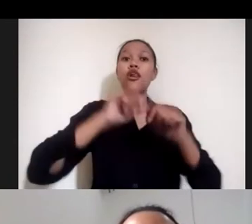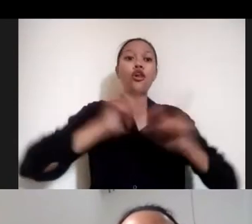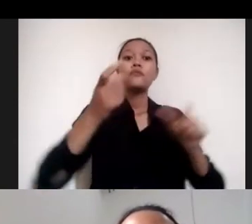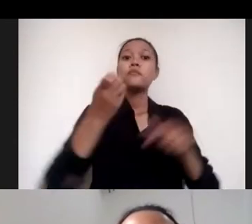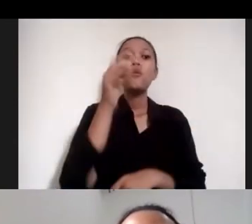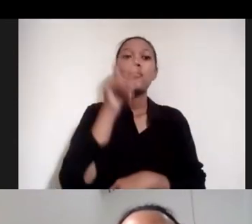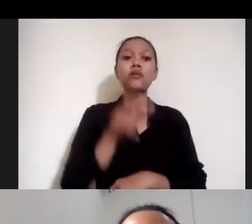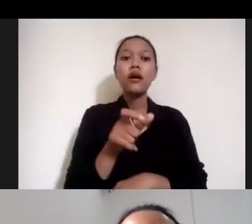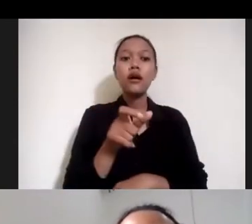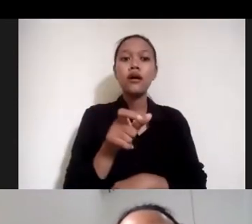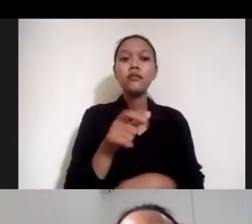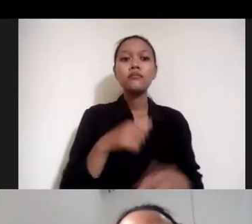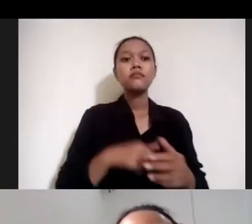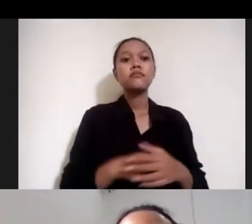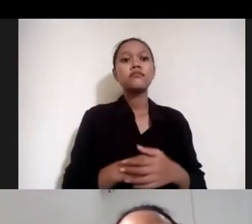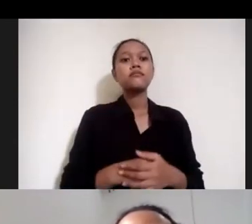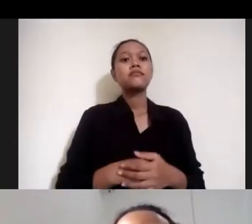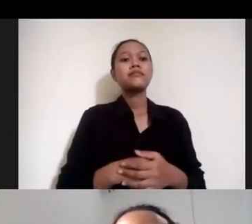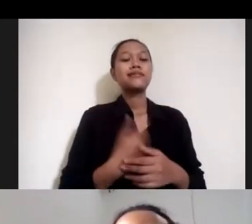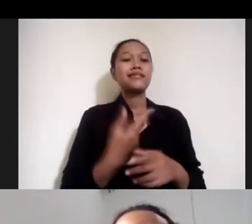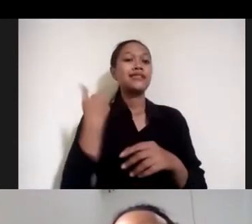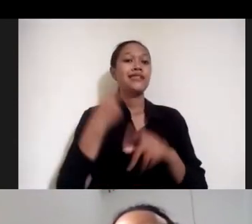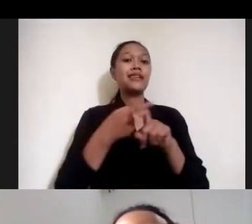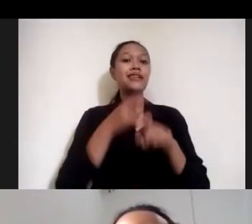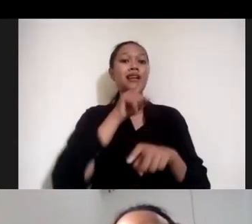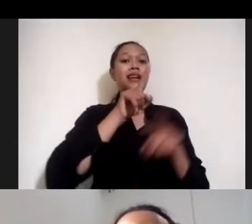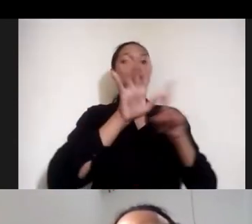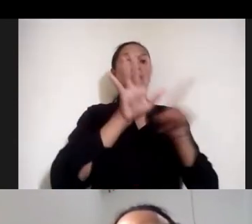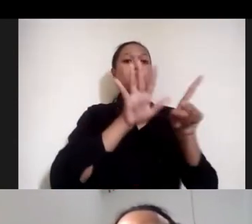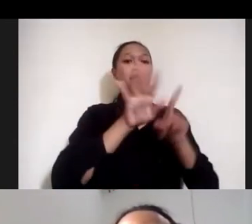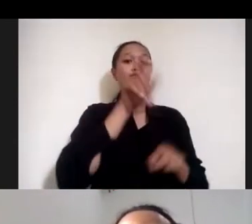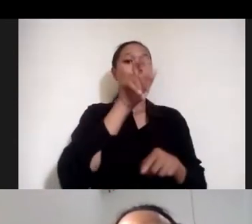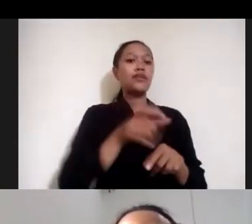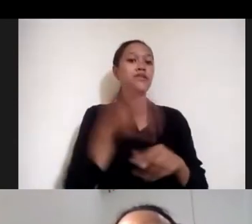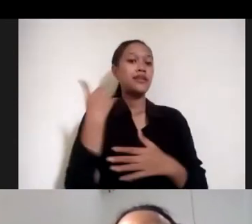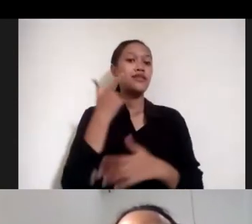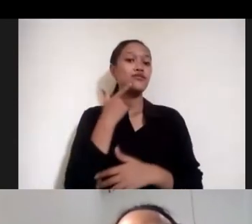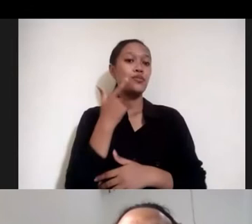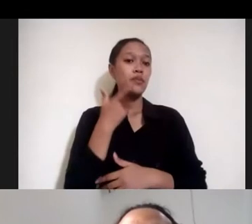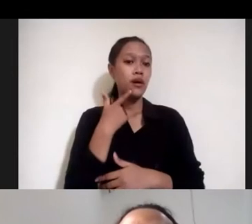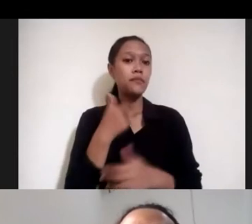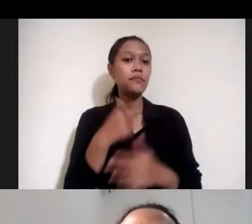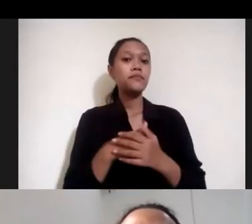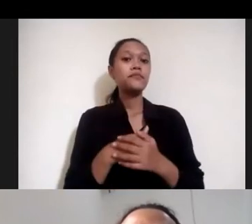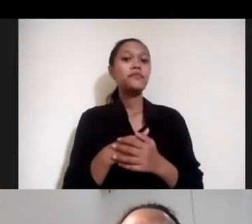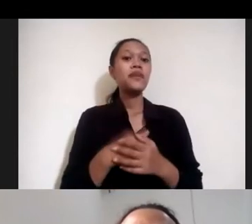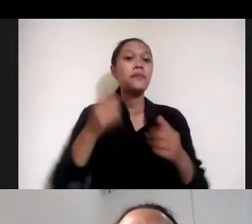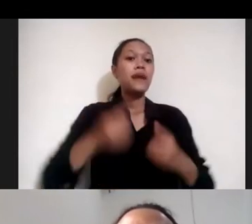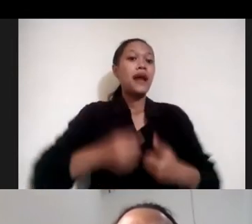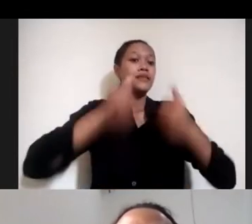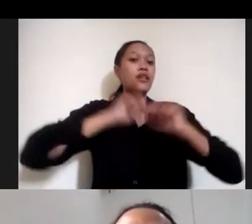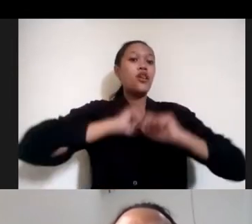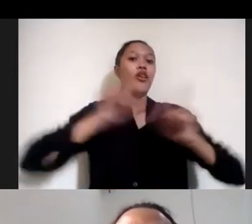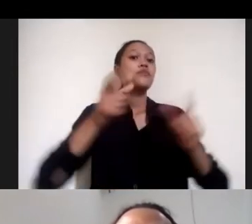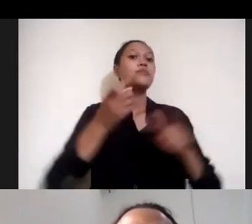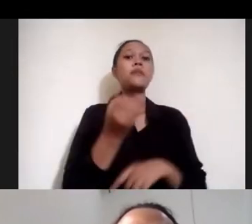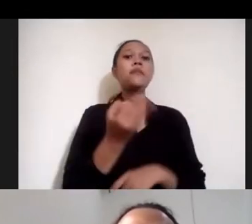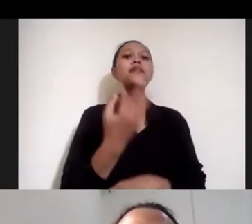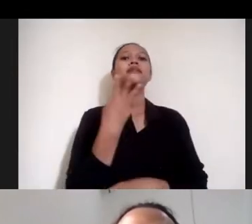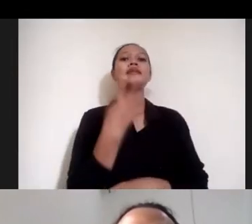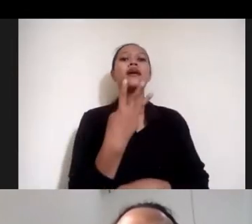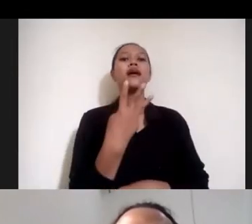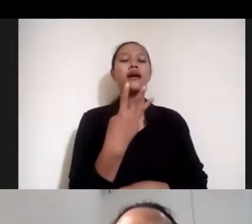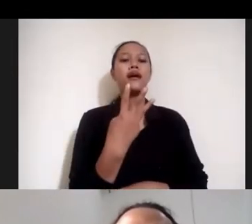yang berhasil dari 15 tadi yang mencoba itu yang berhasil itu hanya tiga yang berhasil